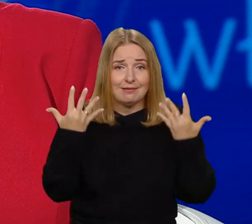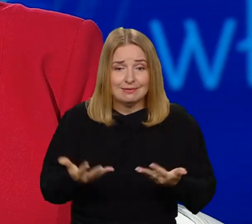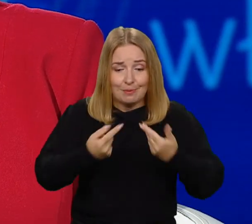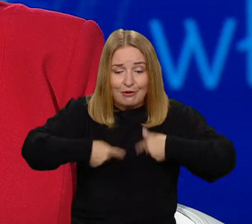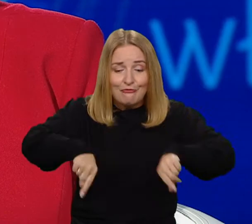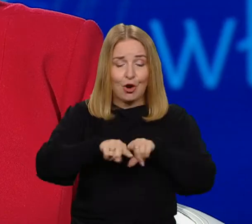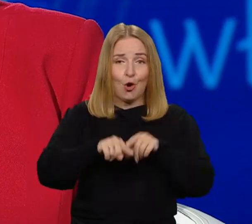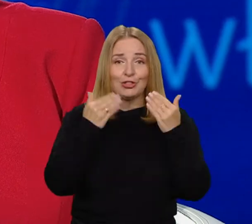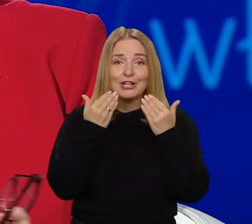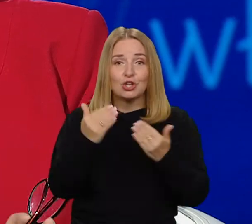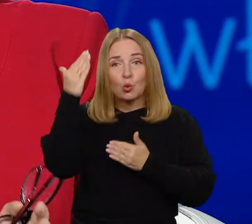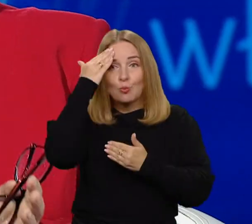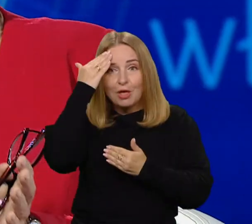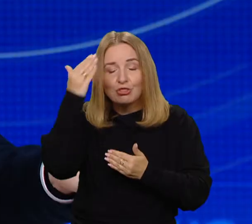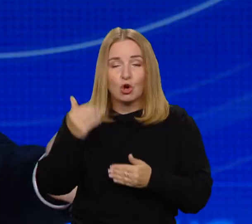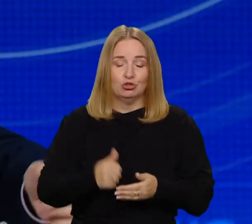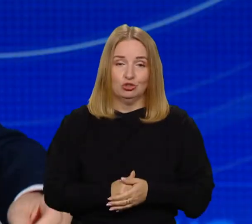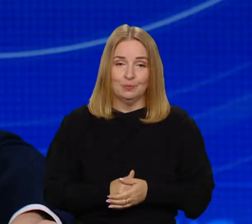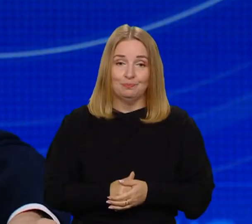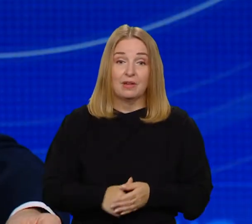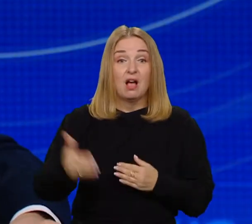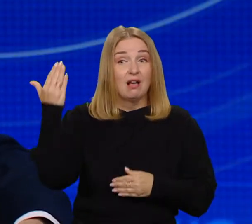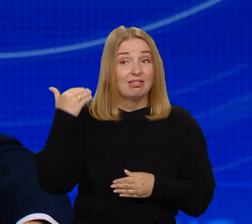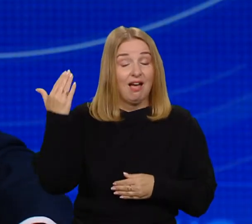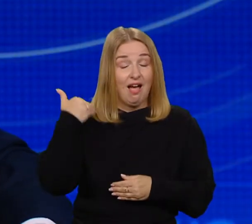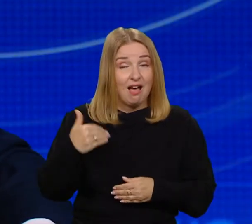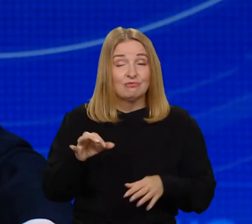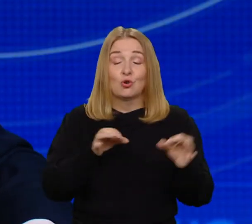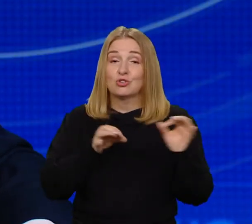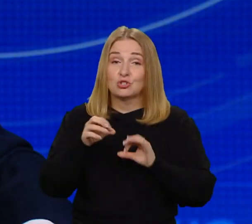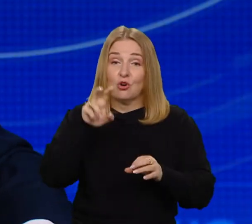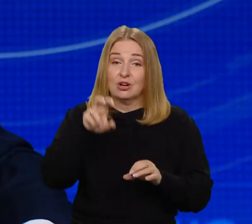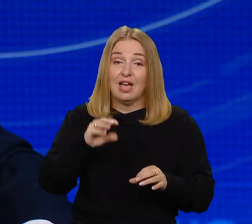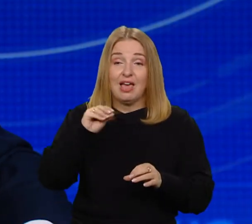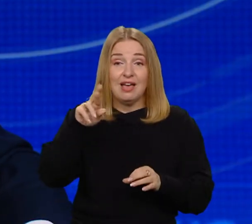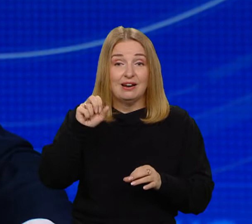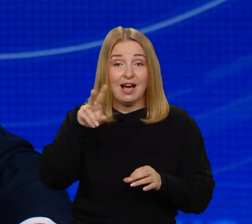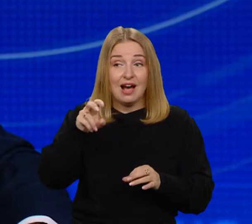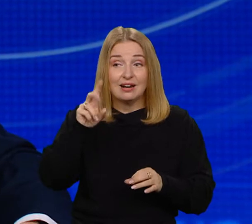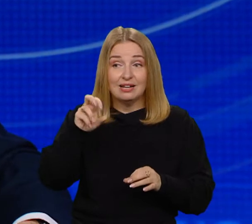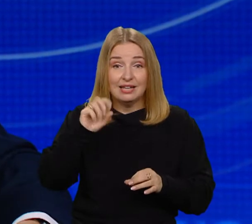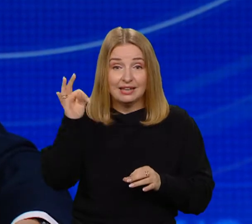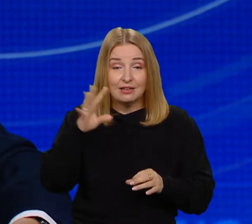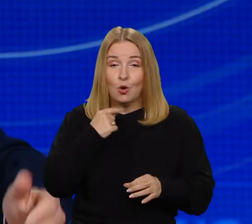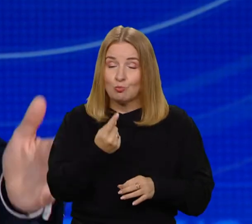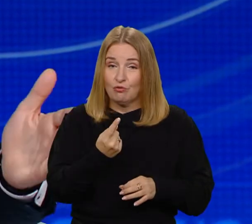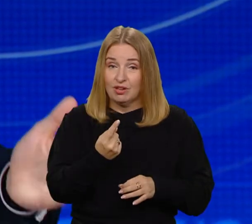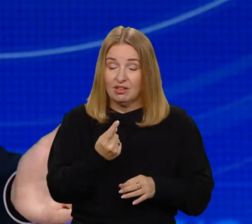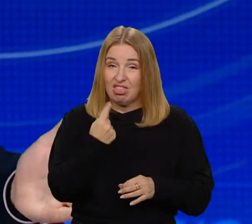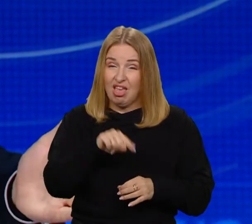umiejętności i wiedzy. Heraklit z Efezu mówił, nie wystarczy dużo wiedzieć, panie profesorze, żeby być mądrym.